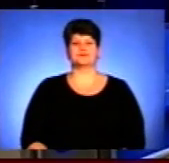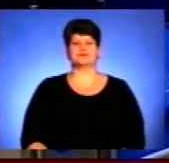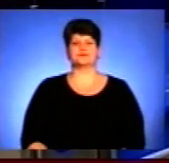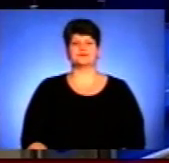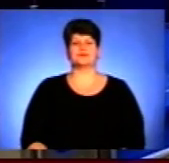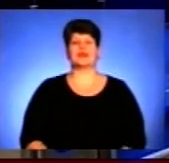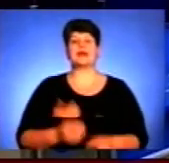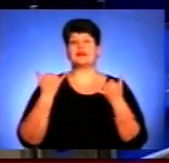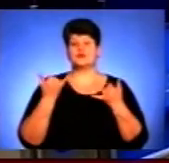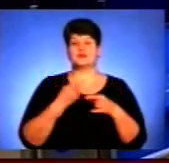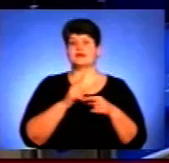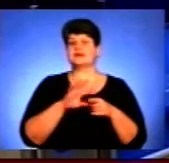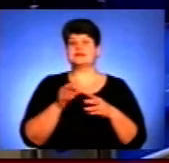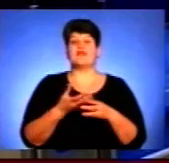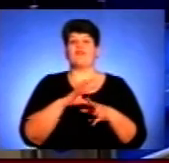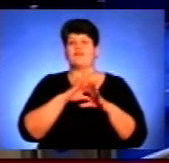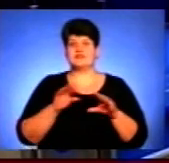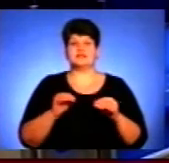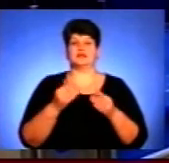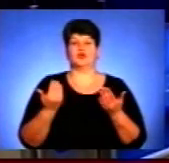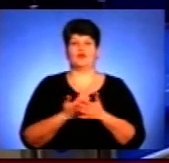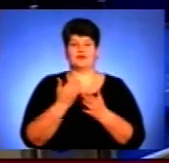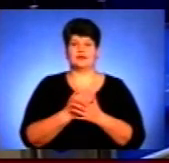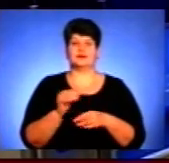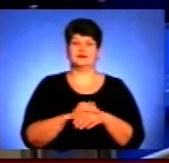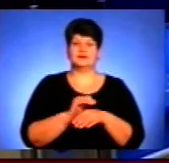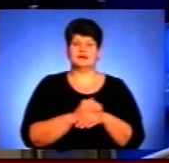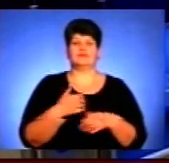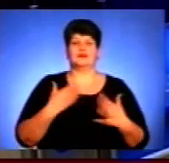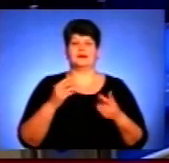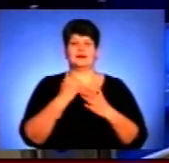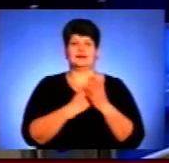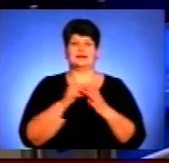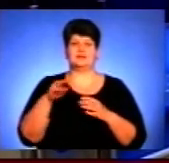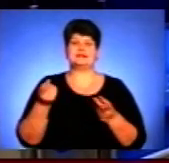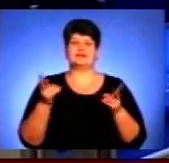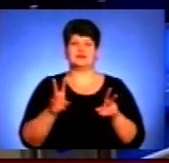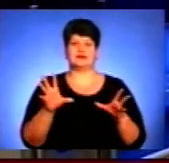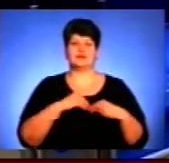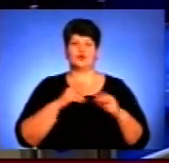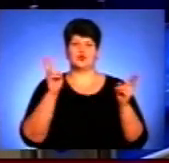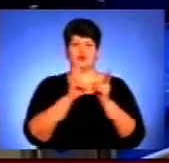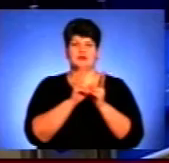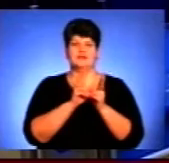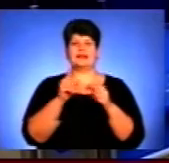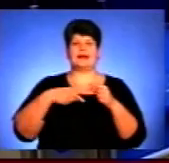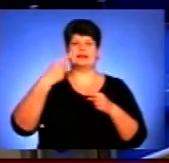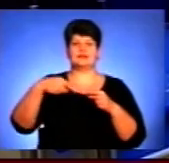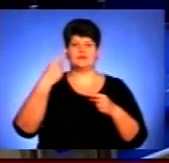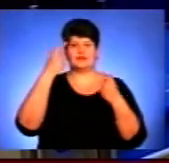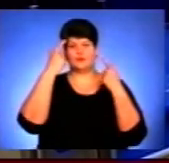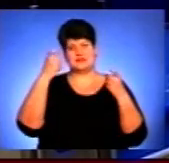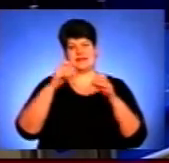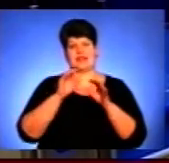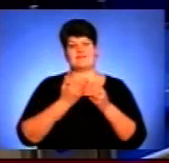На сьогодні це всі новини. Злагоди і миру бажаю вам канал ТТБ. Залишайтеся разом з нами і до зустрічі у наступних інформаційних